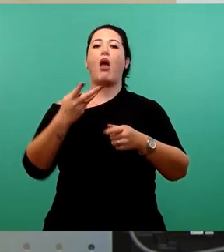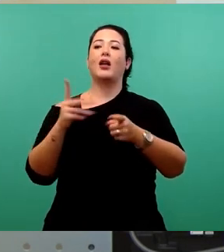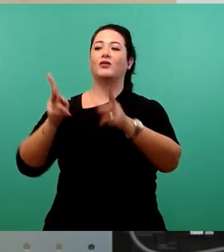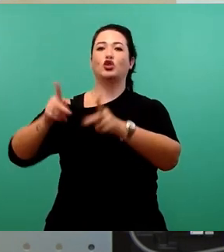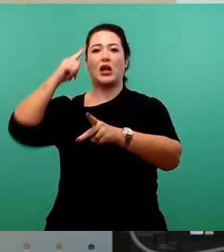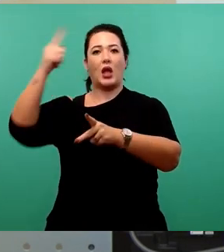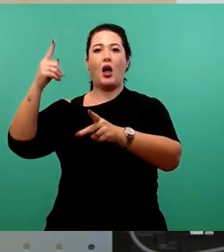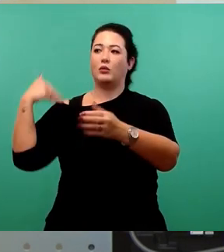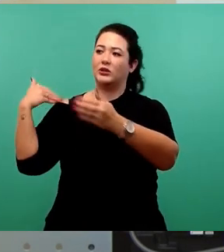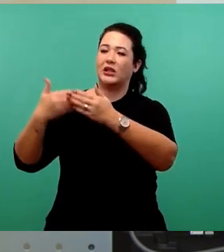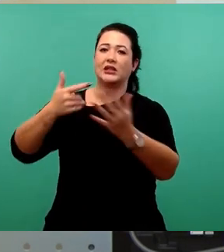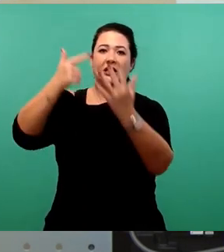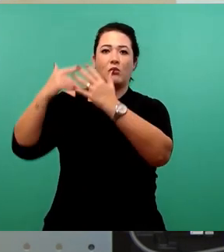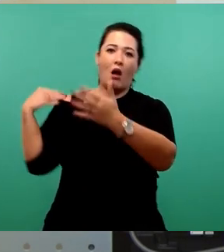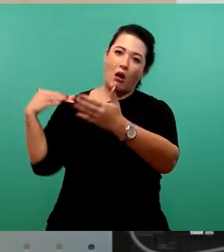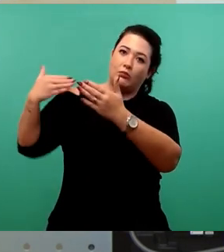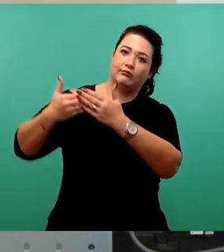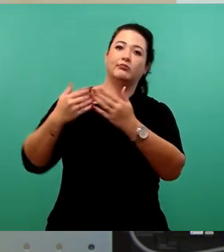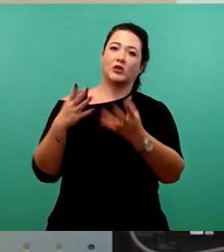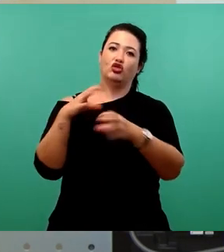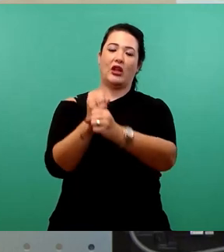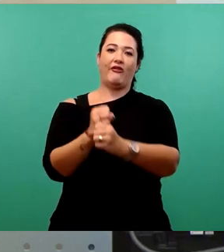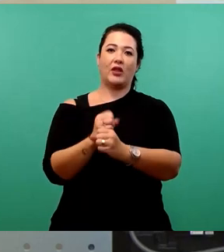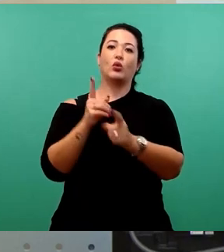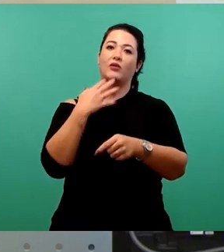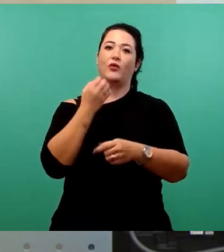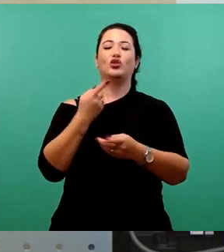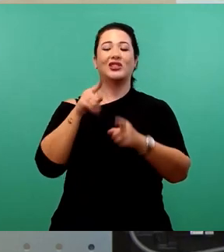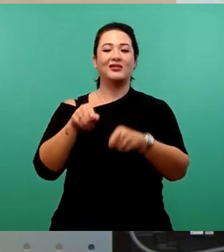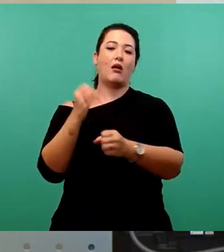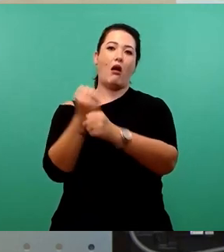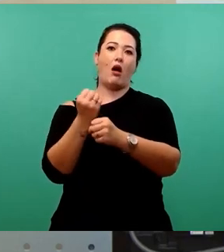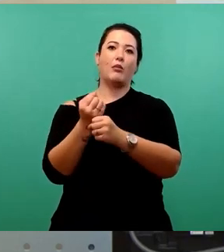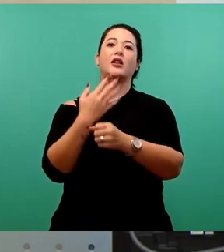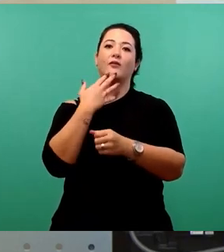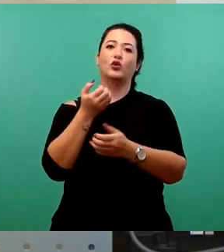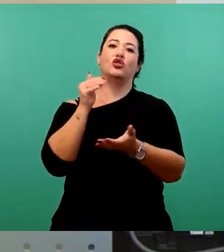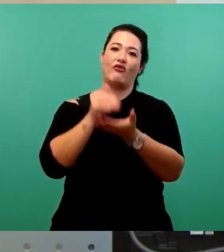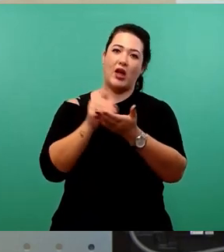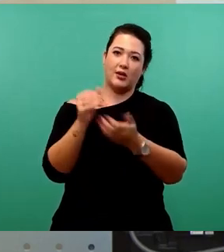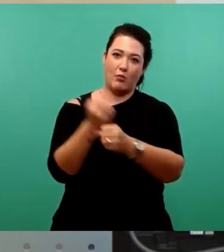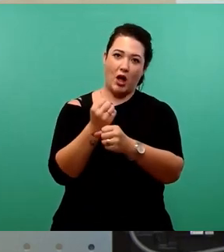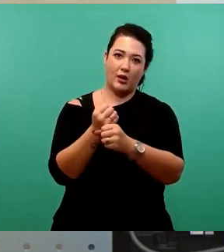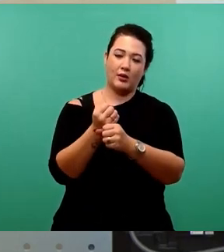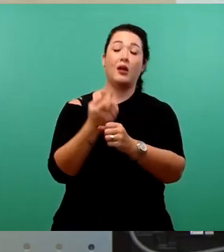Jahren zu leisten. Und ich möchte diese Arbeit auch gern mit Ihnen gemeinsam fortsetzen. Kommunikation, Netzwerkarbeit,